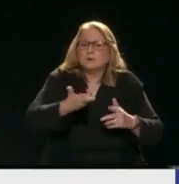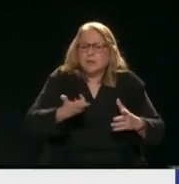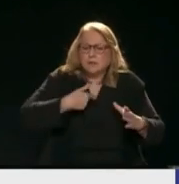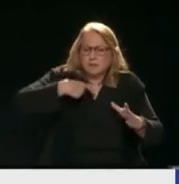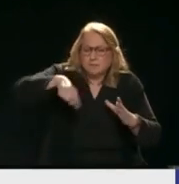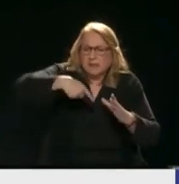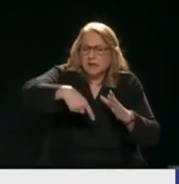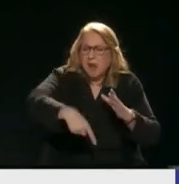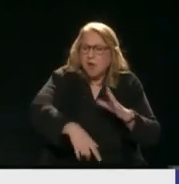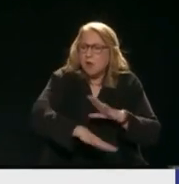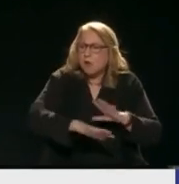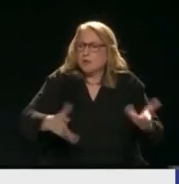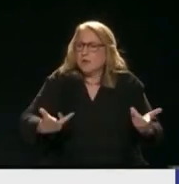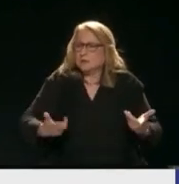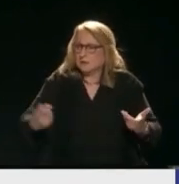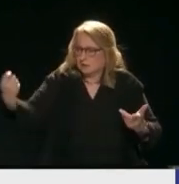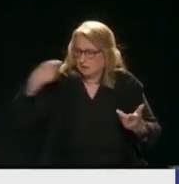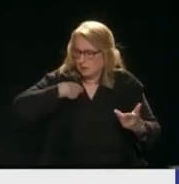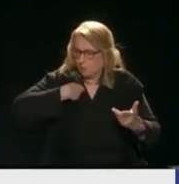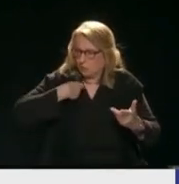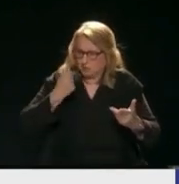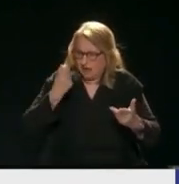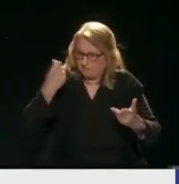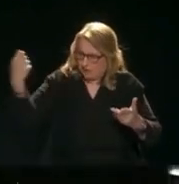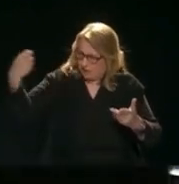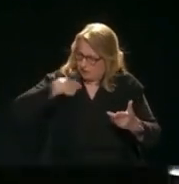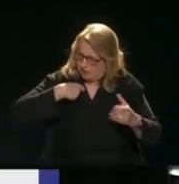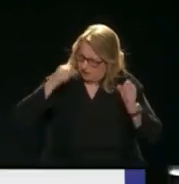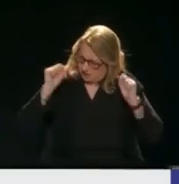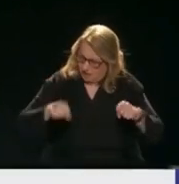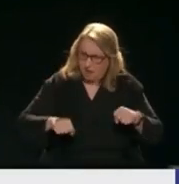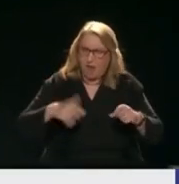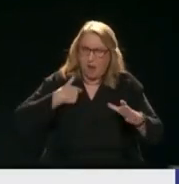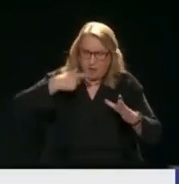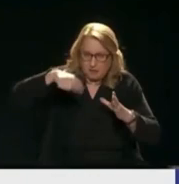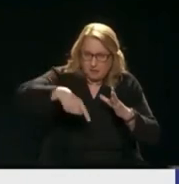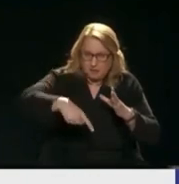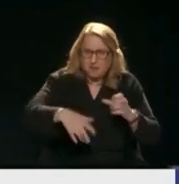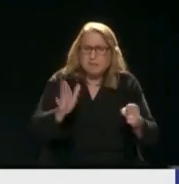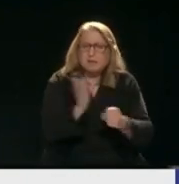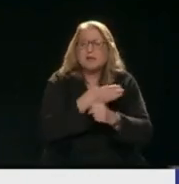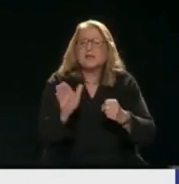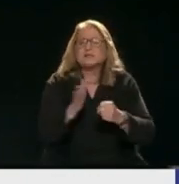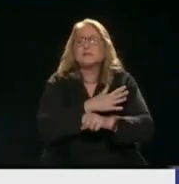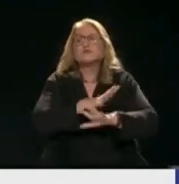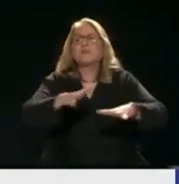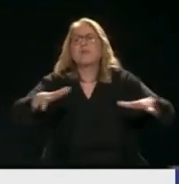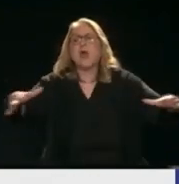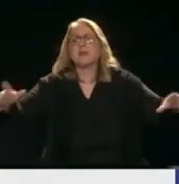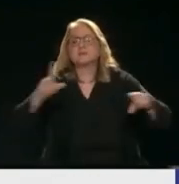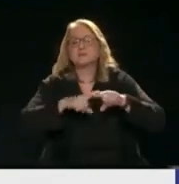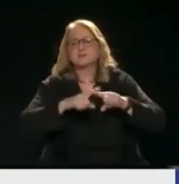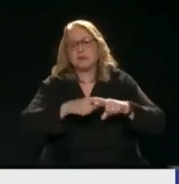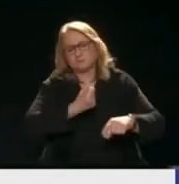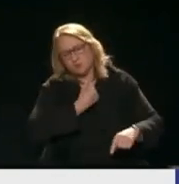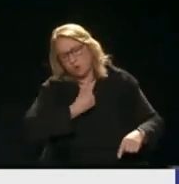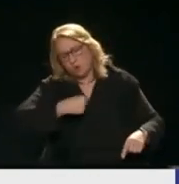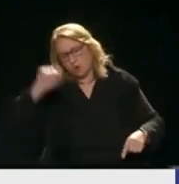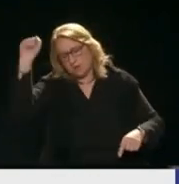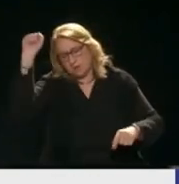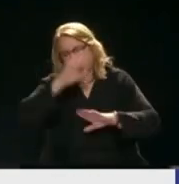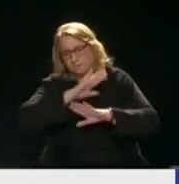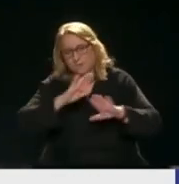Δεν υπάρχει πετρέλαιο Άρα όχι στις εξορίξεις Βεβαίως θα σου διαλύσει τα πάντα Και απ' την άλλη Ωραία Αν δώσουμε άδεια να βγουν